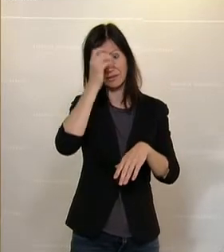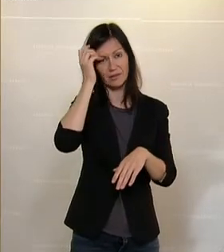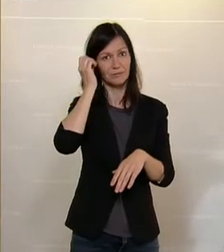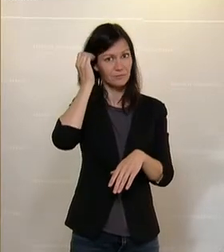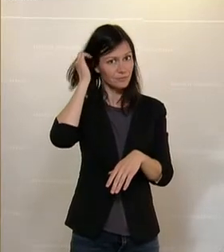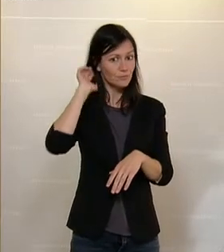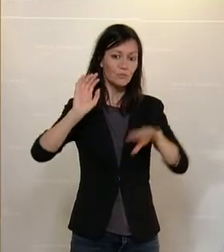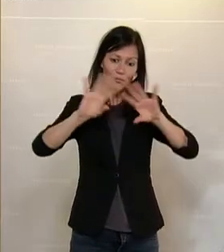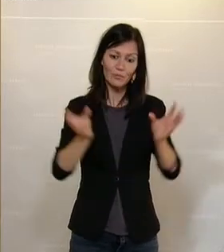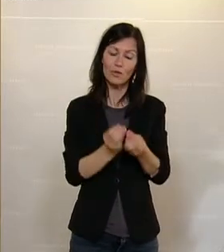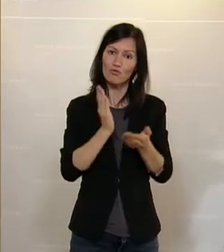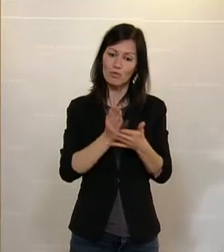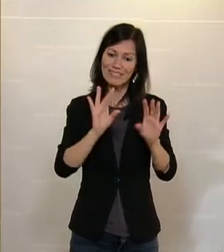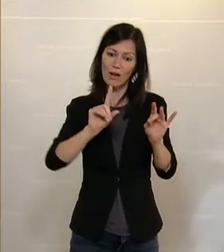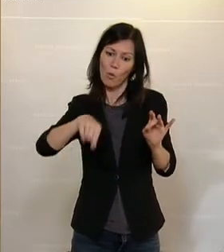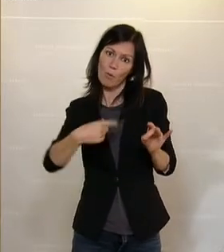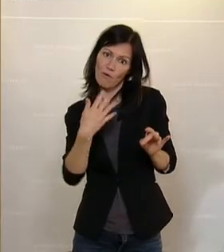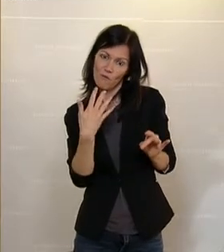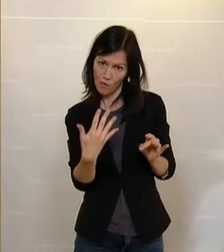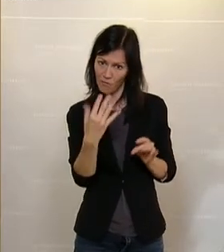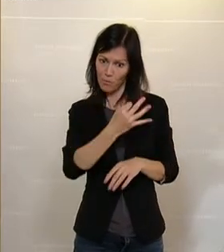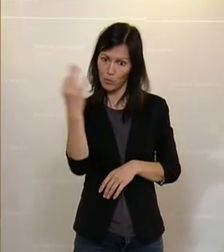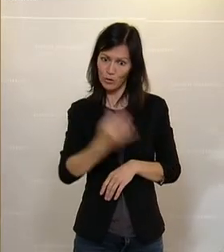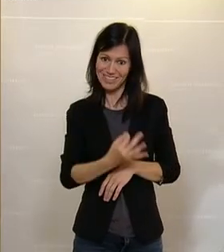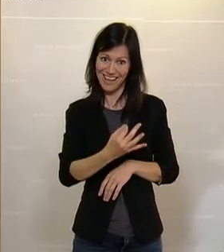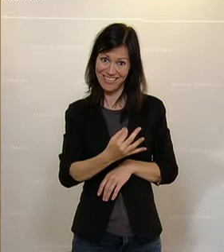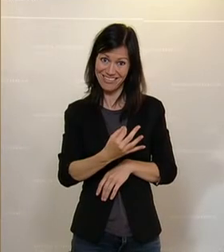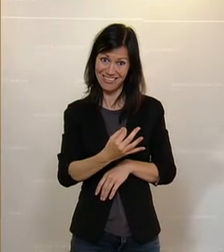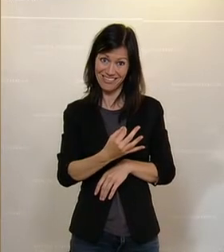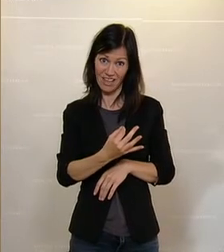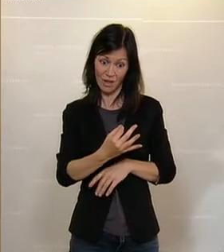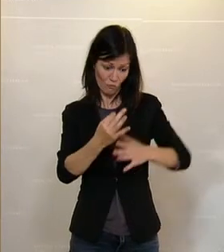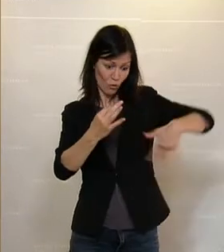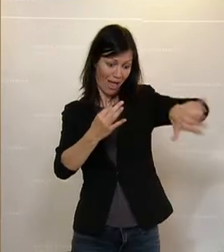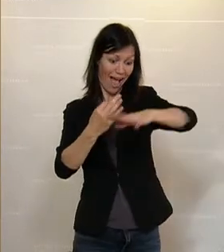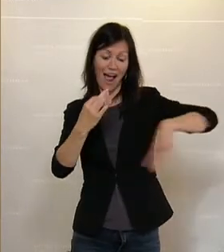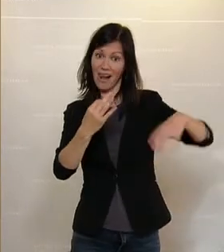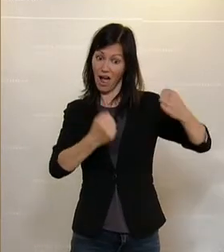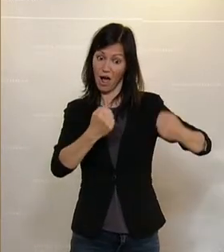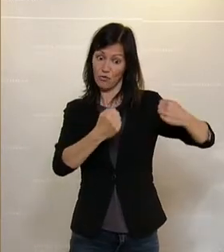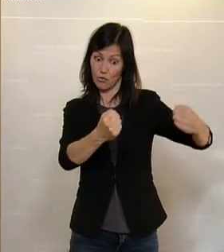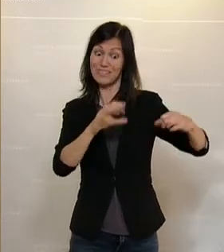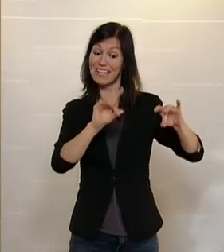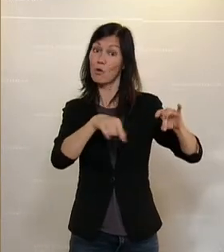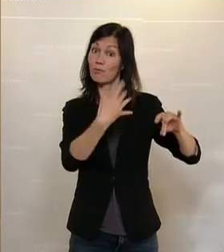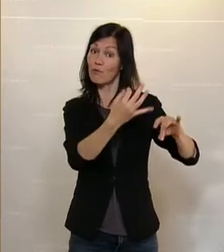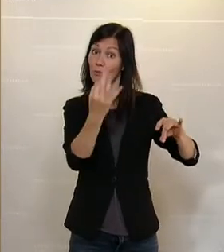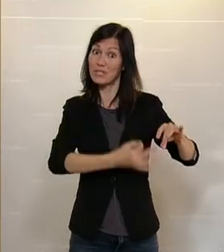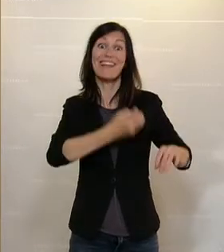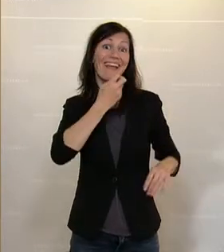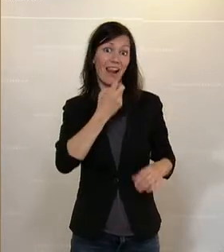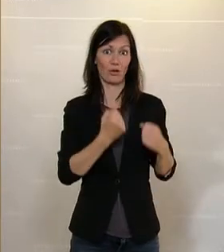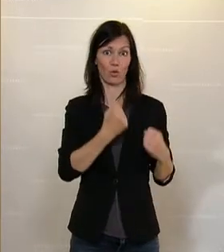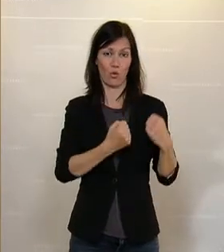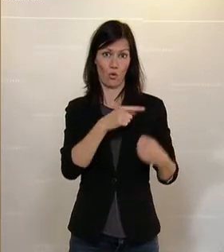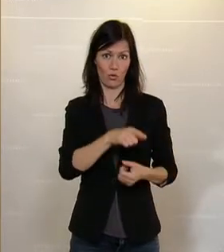insgesamt bereits von 10,5 Prozent aller Neuzulassungen von E-Pkw. Mit rund